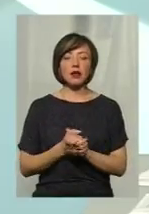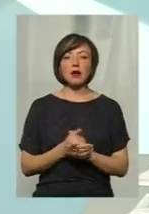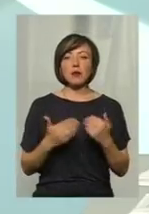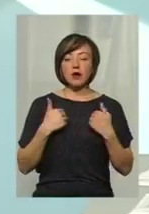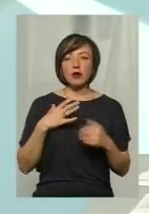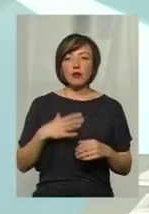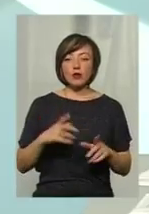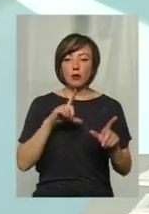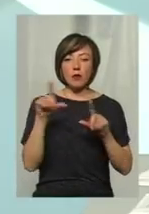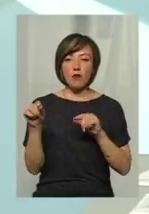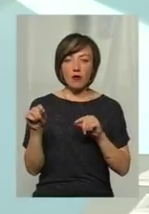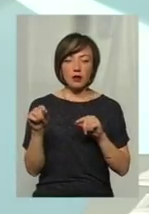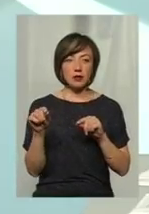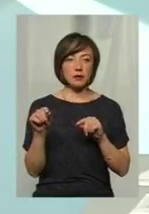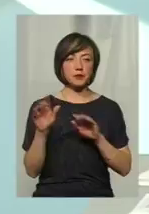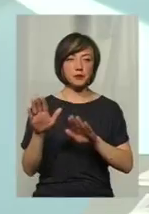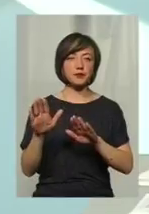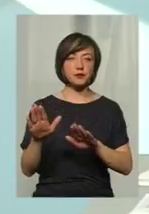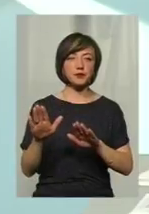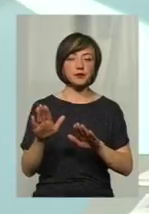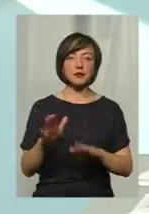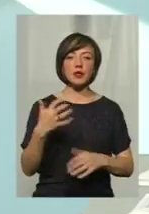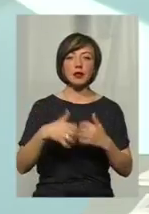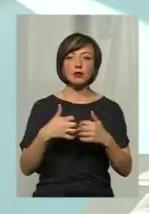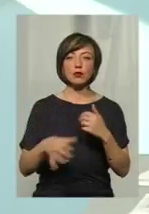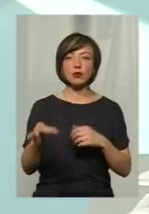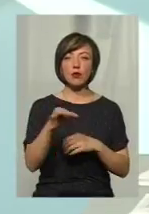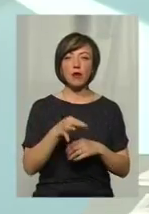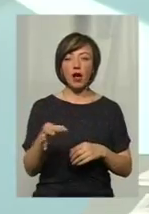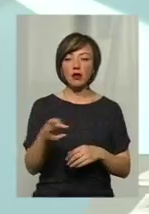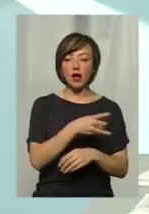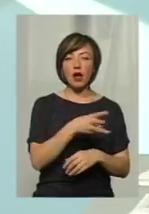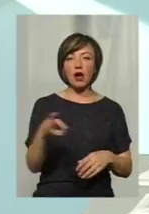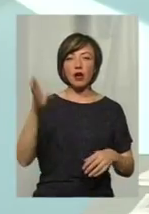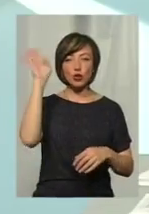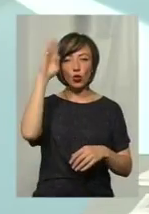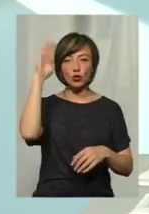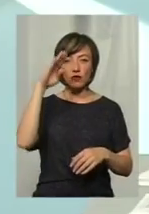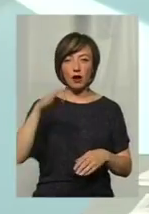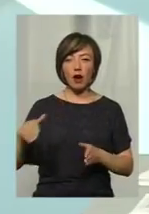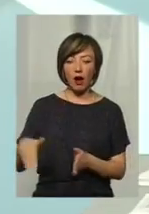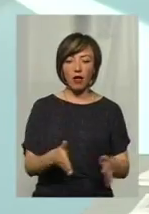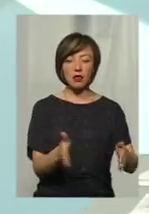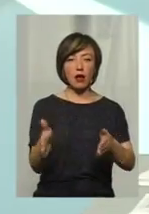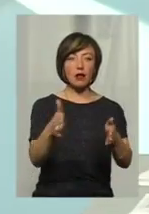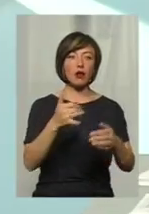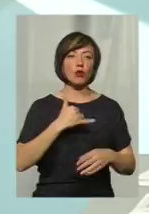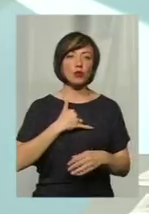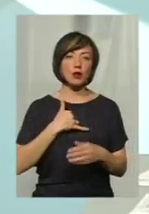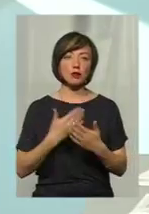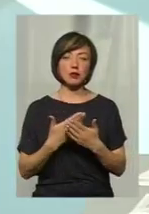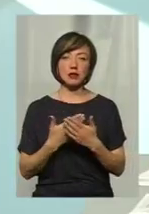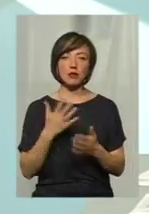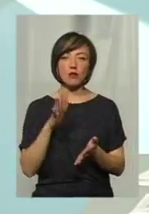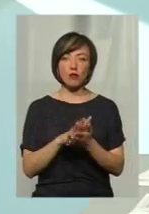мені довелось побувати в Херсонській області на зрошувальних каналах. В нас, до прикладу, даний